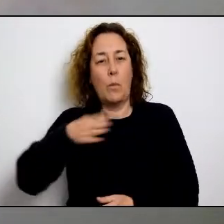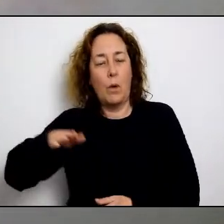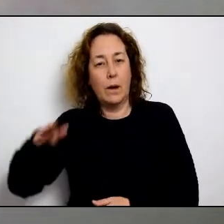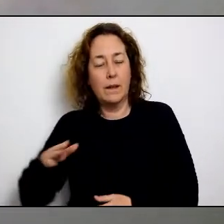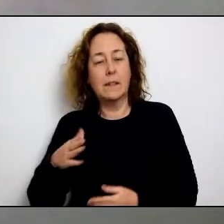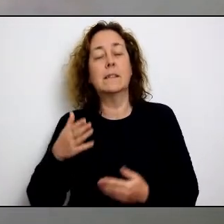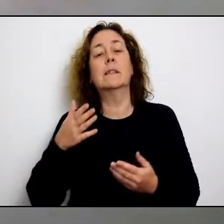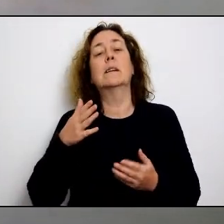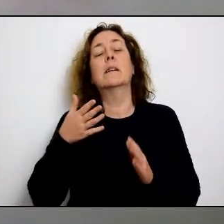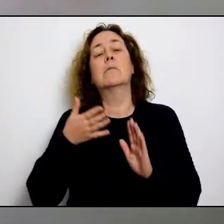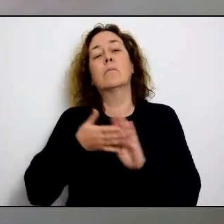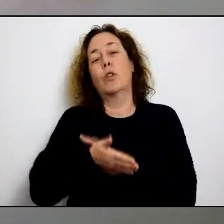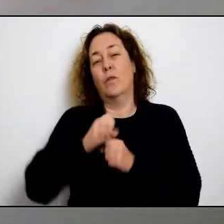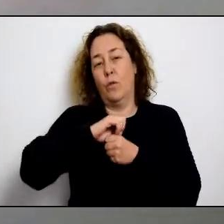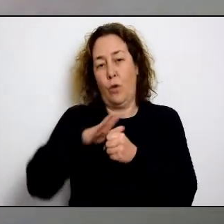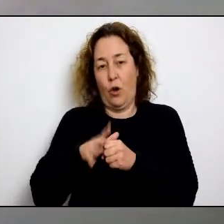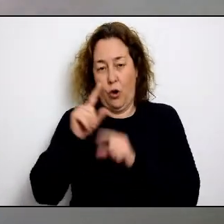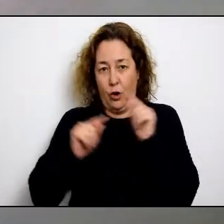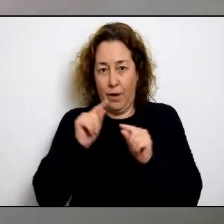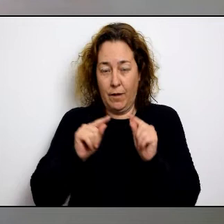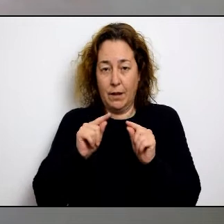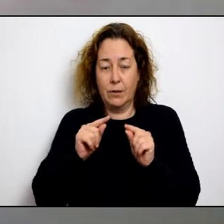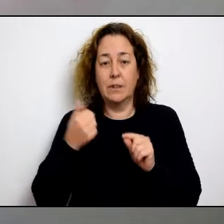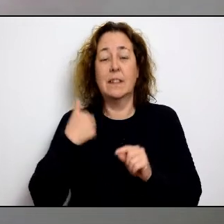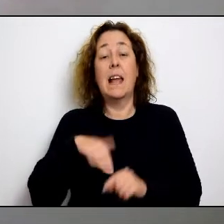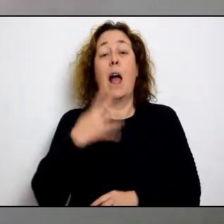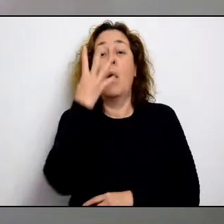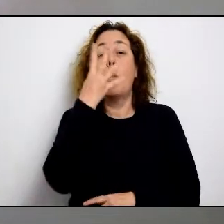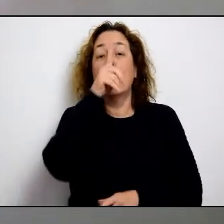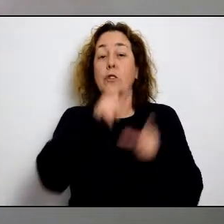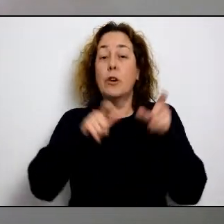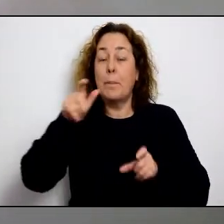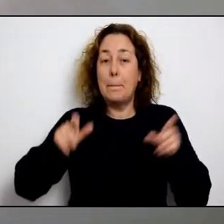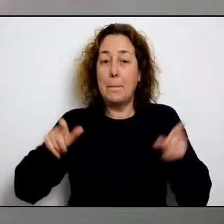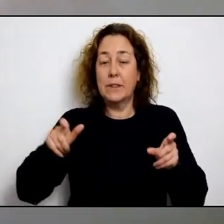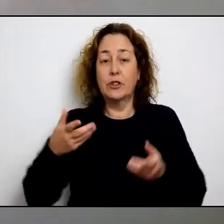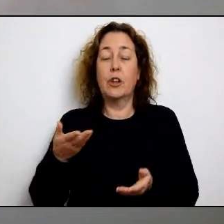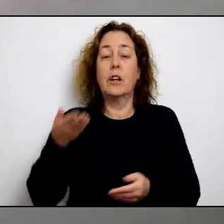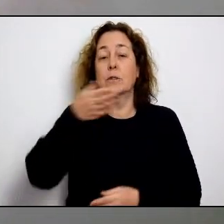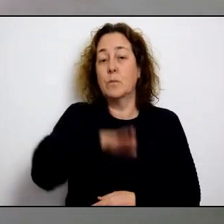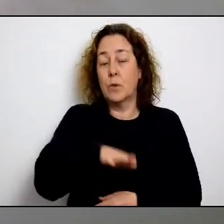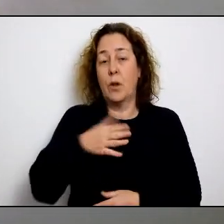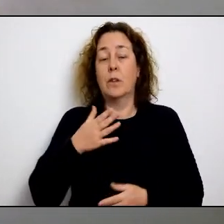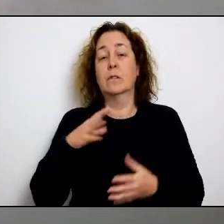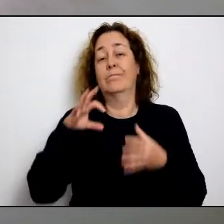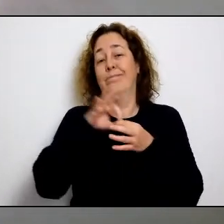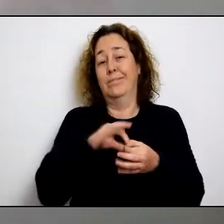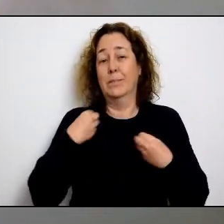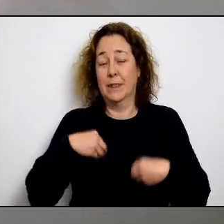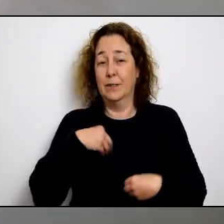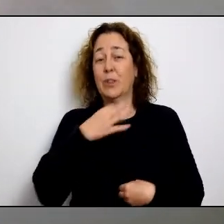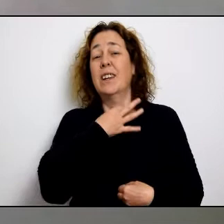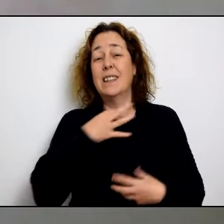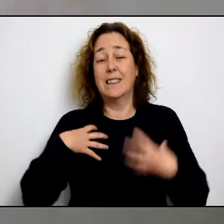que ha estat la setmana en la qual hem hagut de lamentar les primeres pèrdues, les primeres defuncions arrel del coronavirus. Comptem